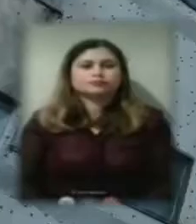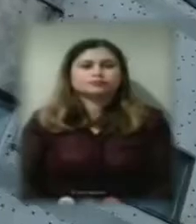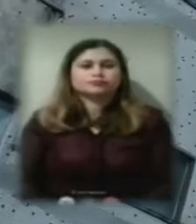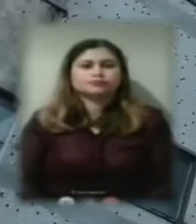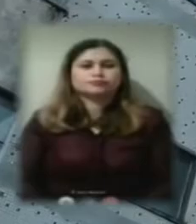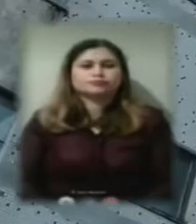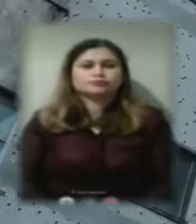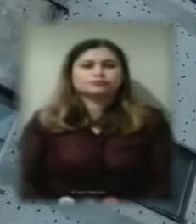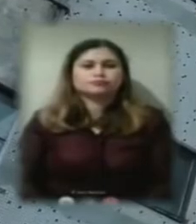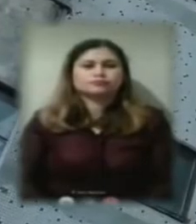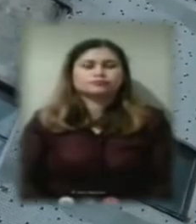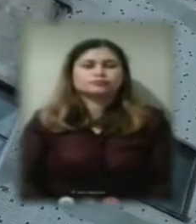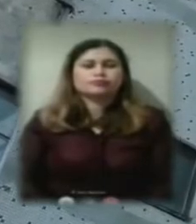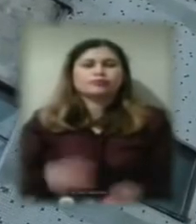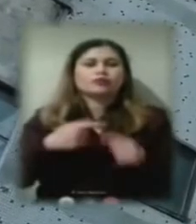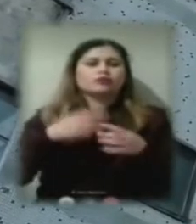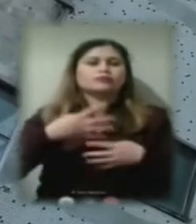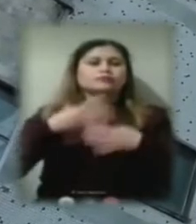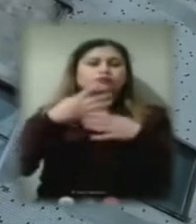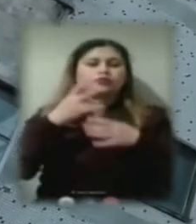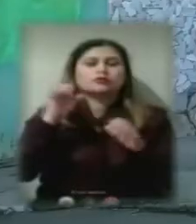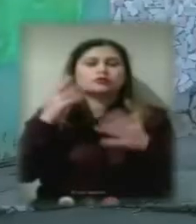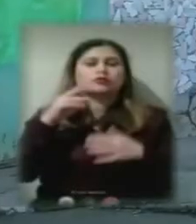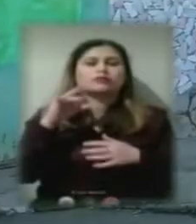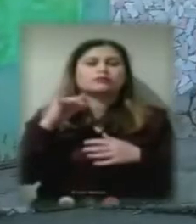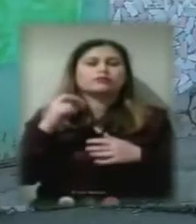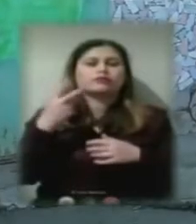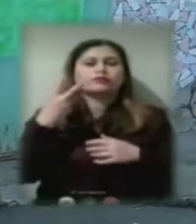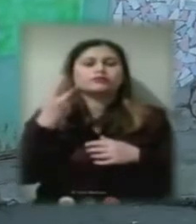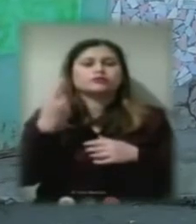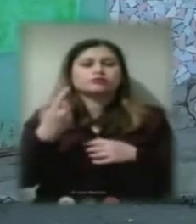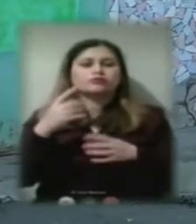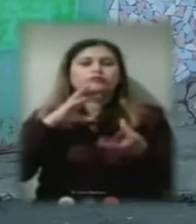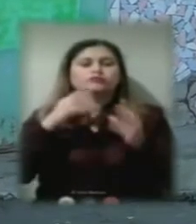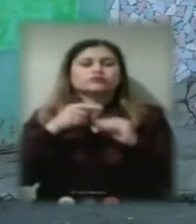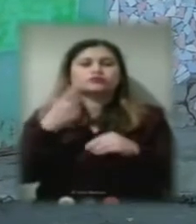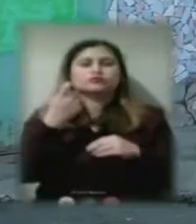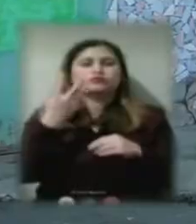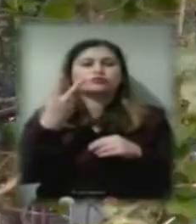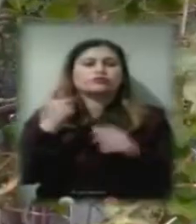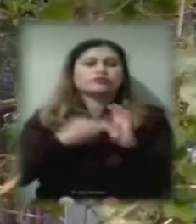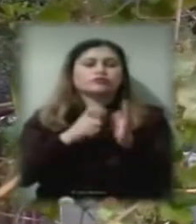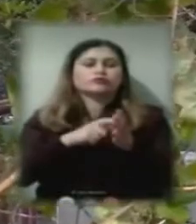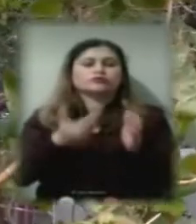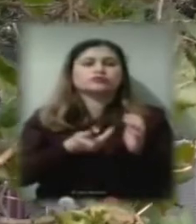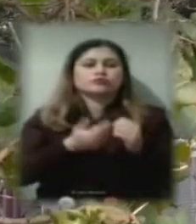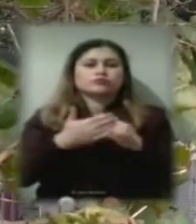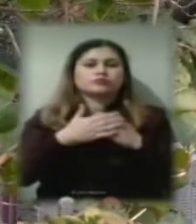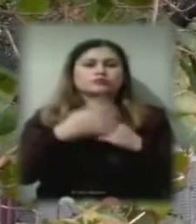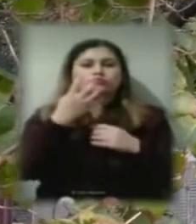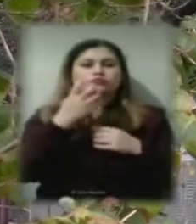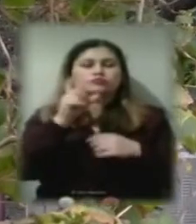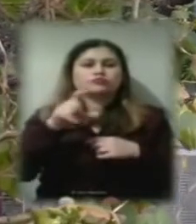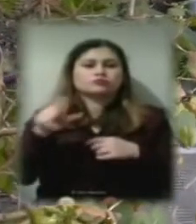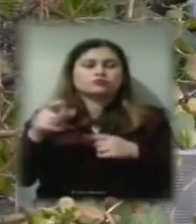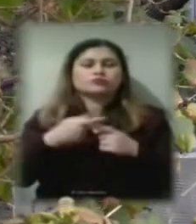Це багатоповерхівка на вулиці Лавриньова 21. Усього тут 142 квартири. Проживають близько 400 людей. Керуюча